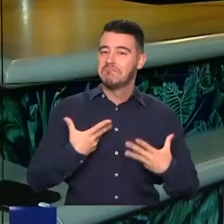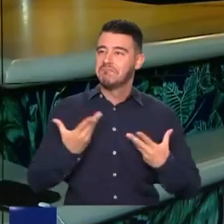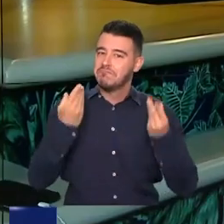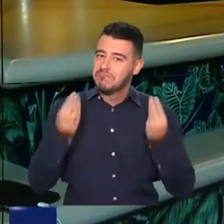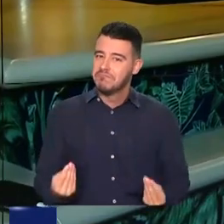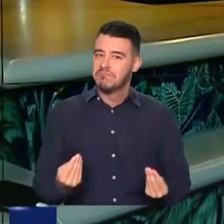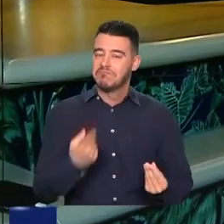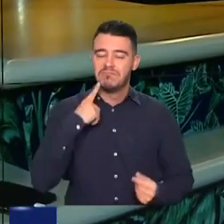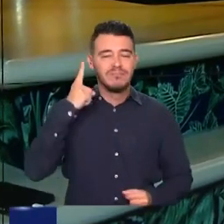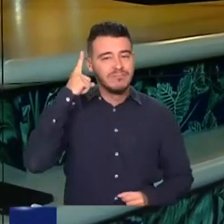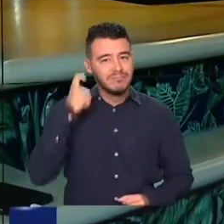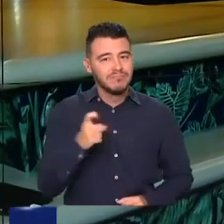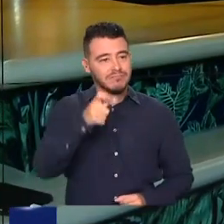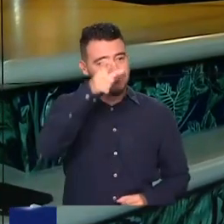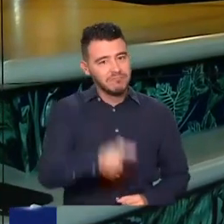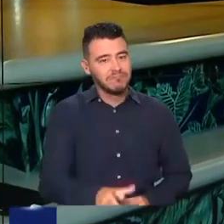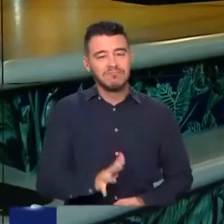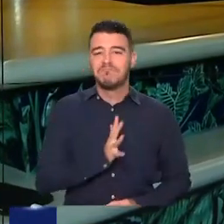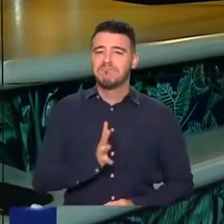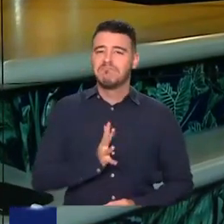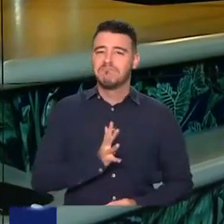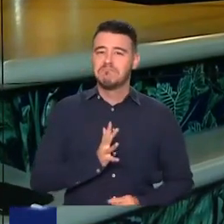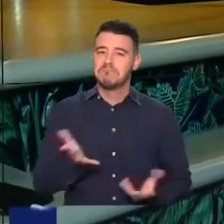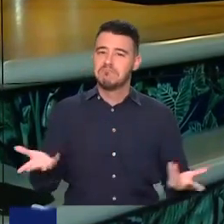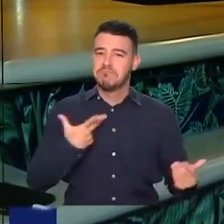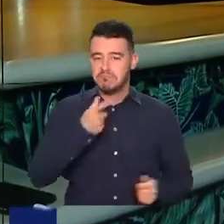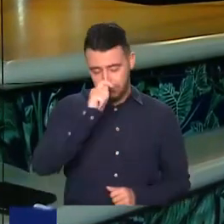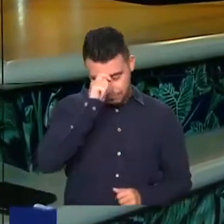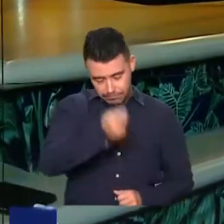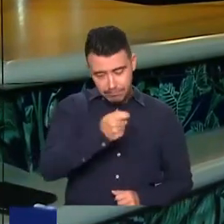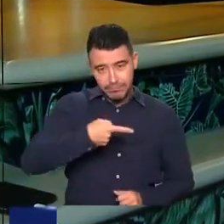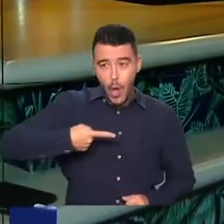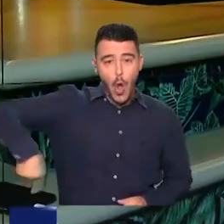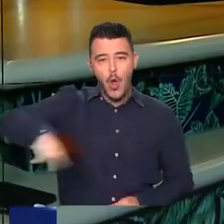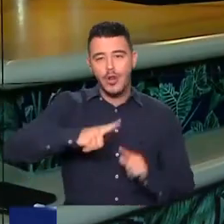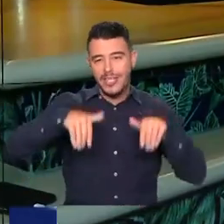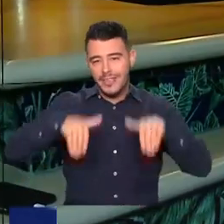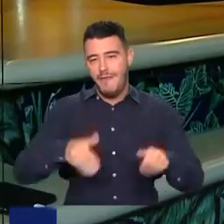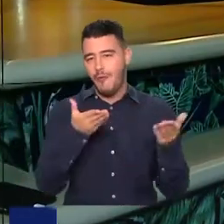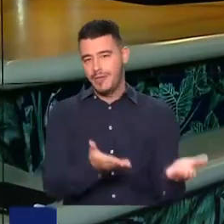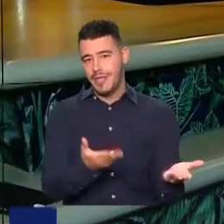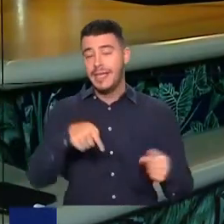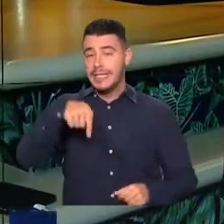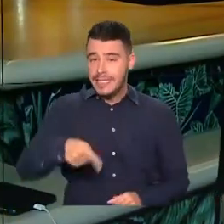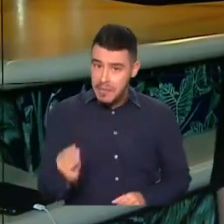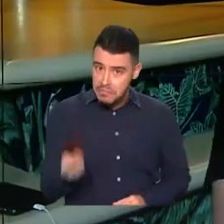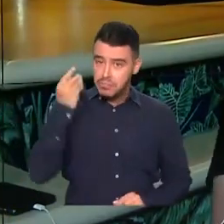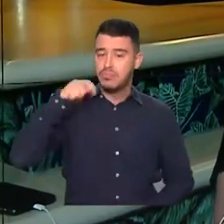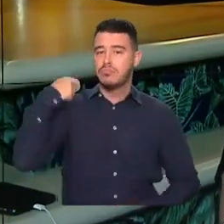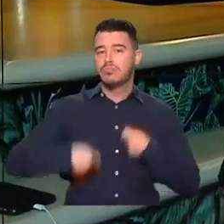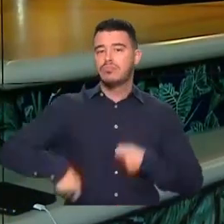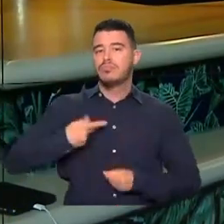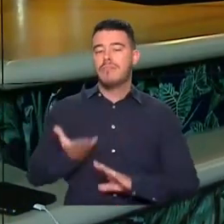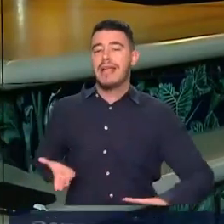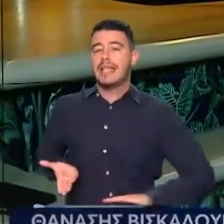Είναι ένας άνθρωπος που νομίζω έχει και την εκτίμηση Και την αγάπη όλων μας Και όταν άκουσα την καταγγελία του σήμερα Για πλήμυρο παθής και